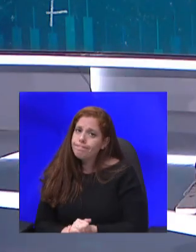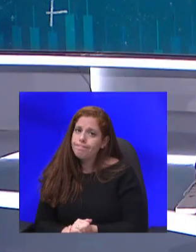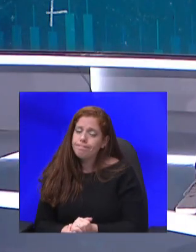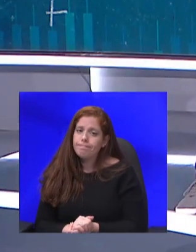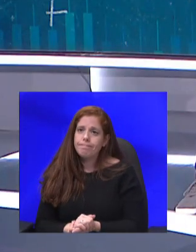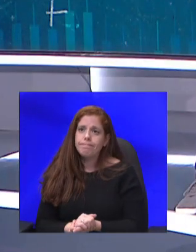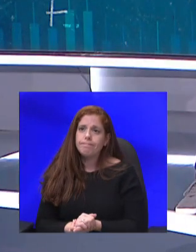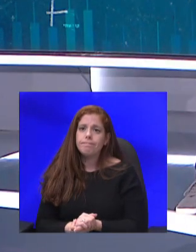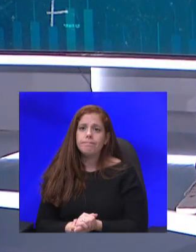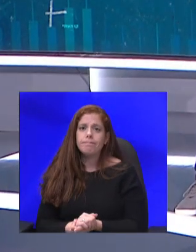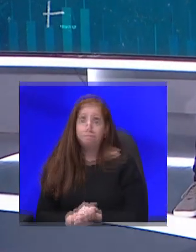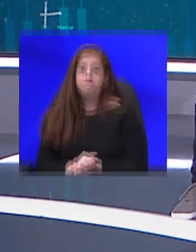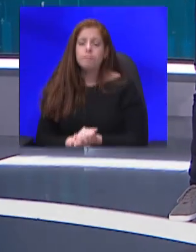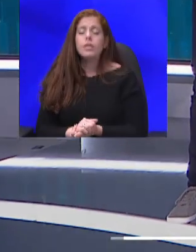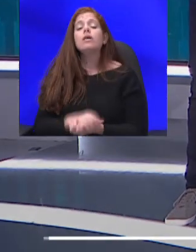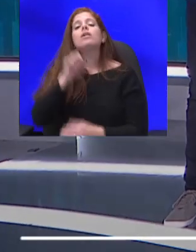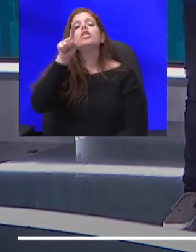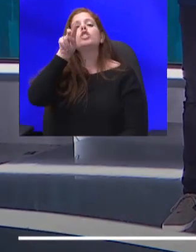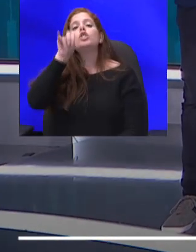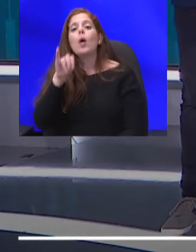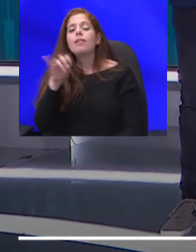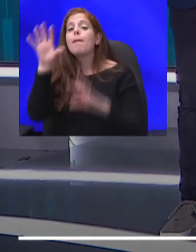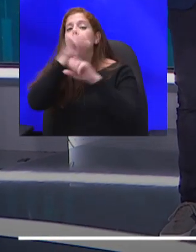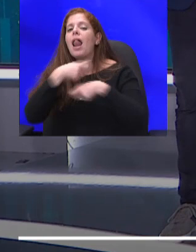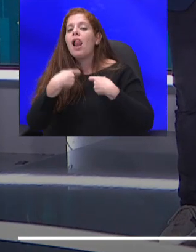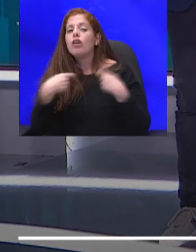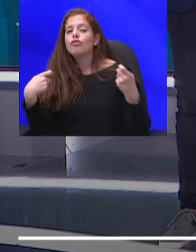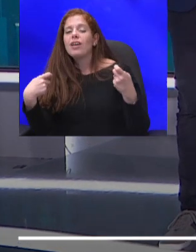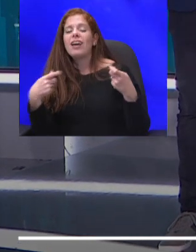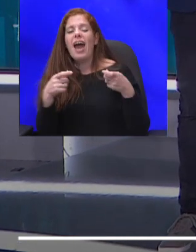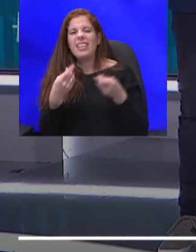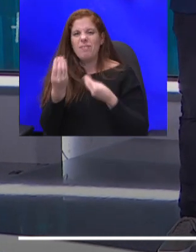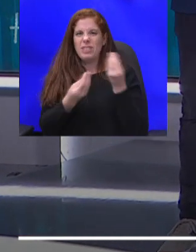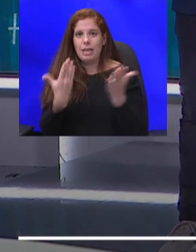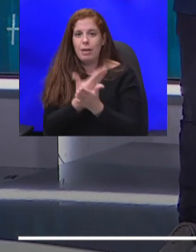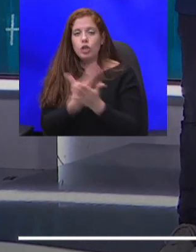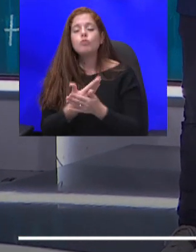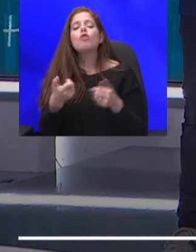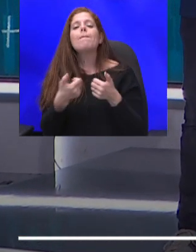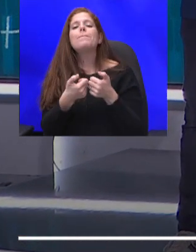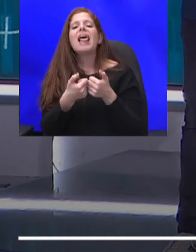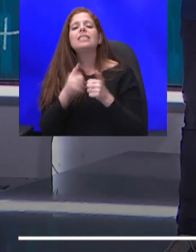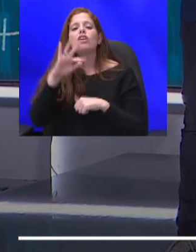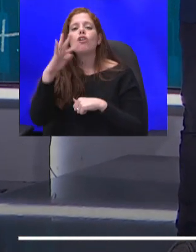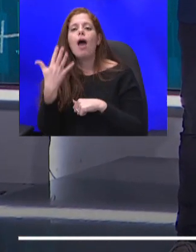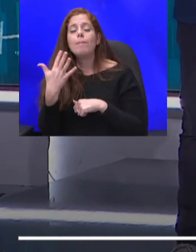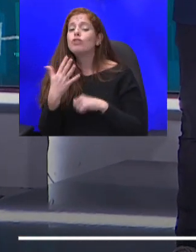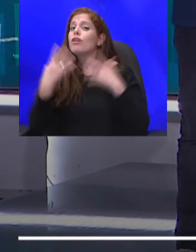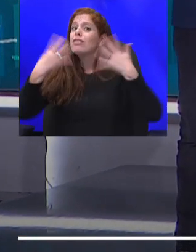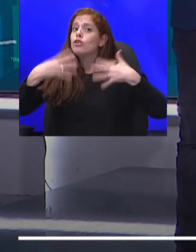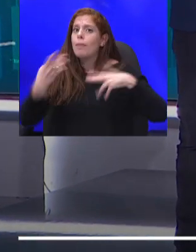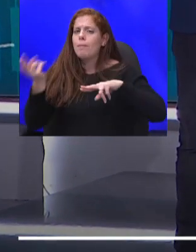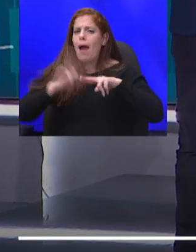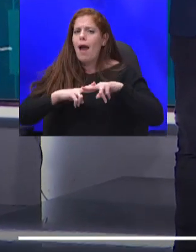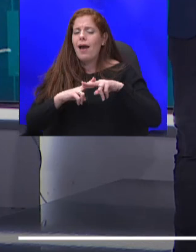סוני השיקה בלילה את קונסולת המשחקים החדשה שלה, פלייסטיישן 5, תשעה ימים בלבד אחרי המתחרה של המייקרוסופט. זהו